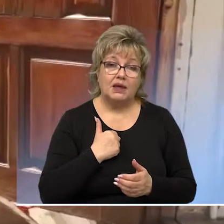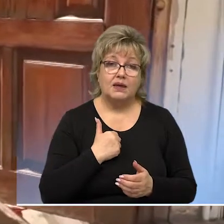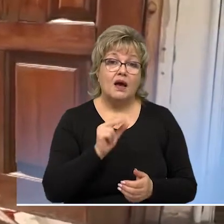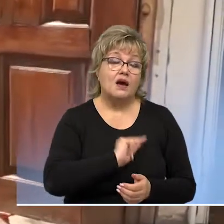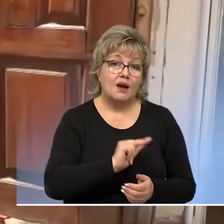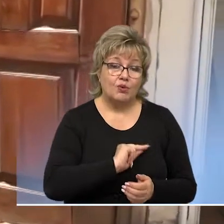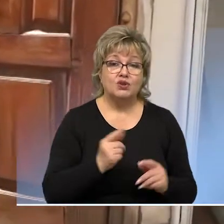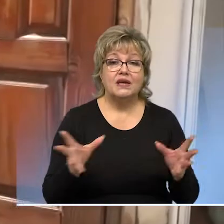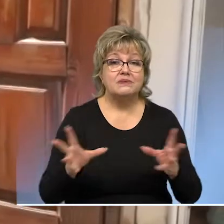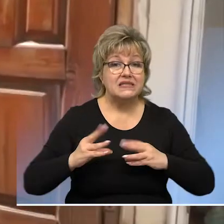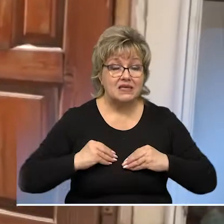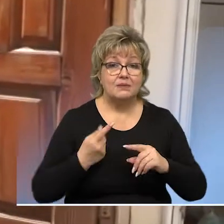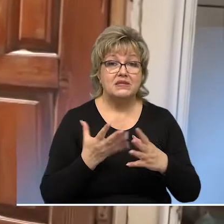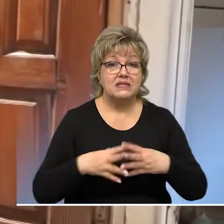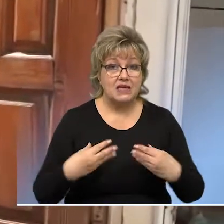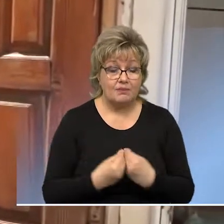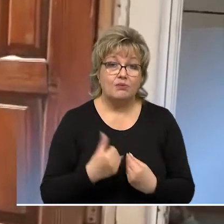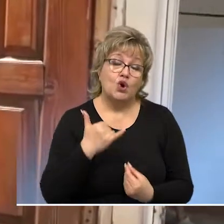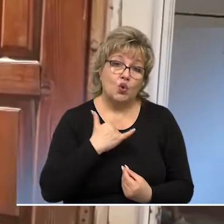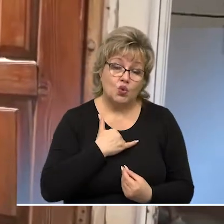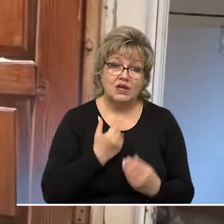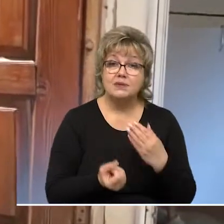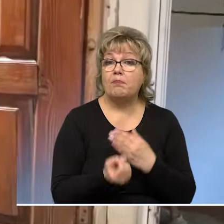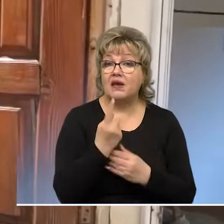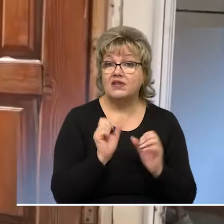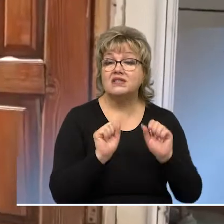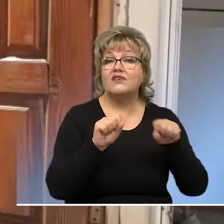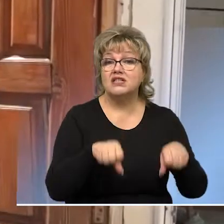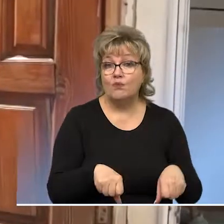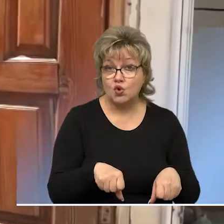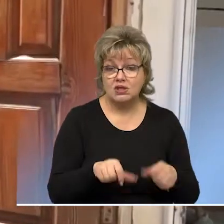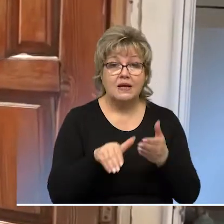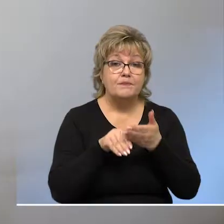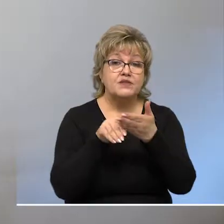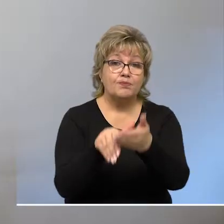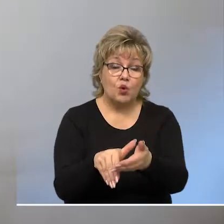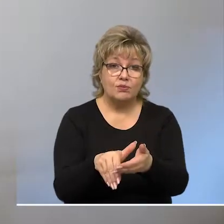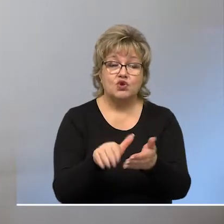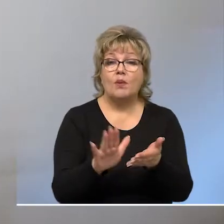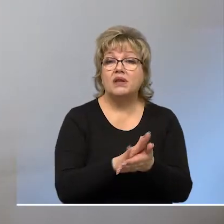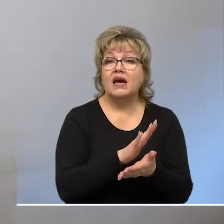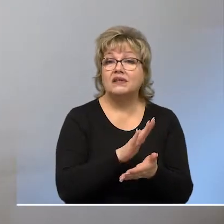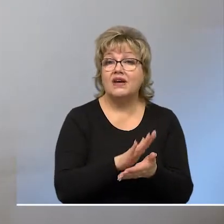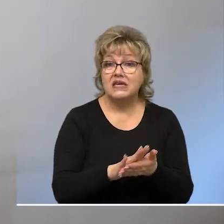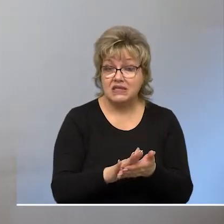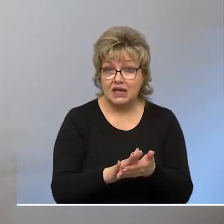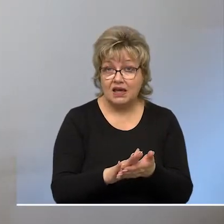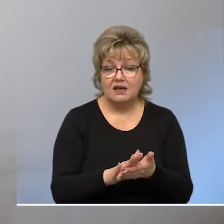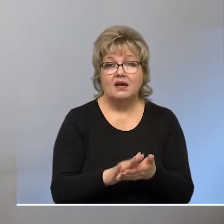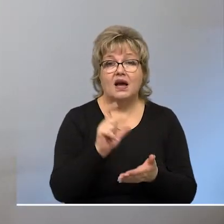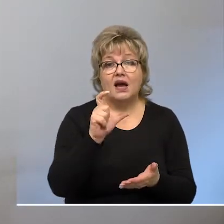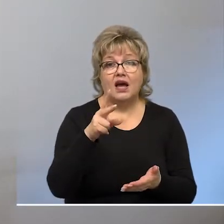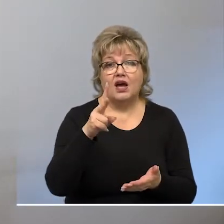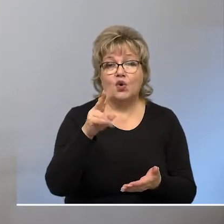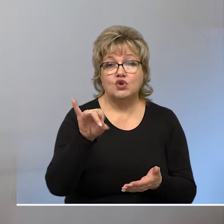работаем с этими семьями. И у нас появилась возможность с помощью благотворителей в